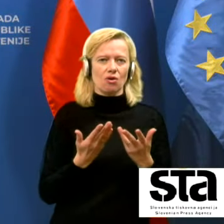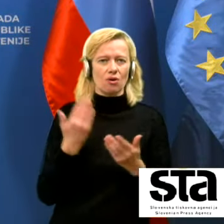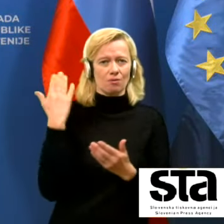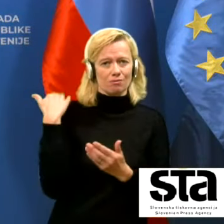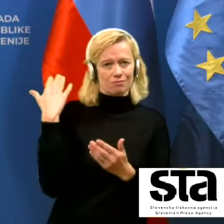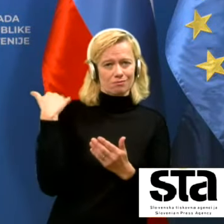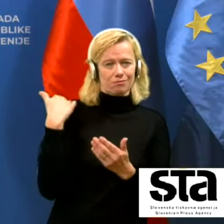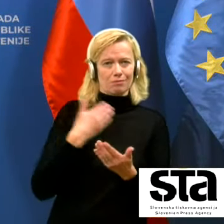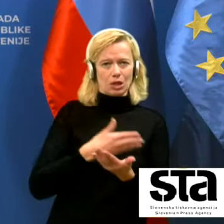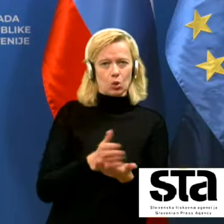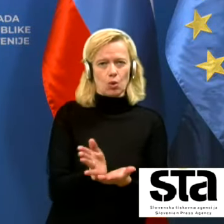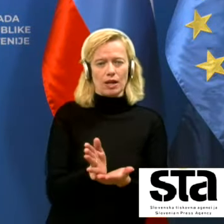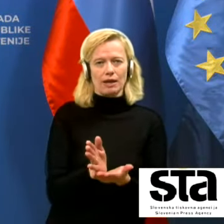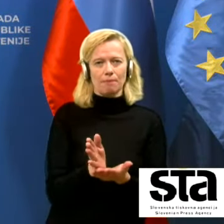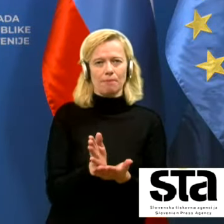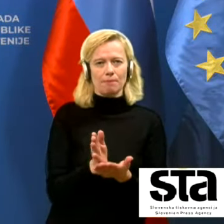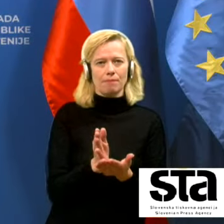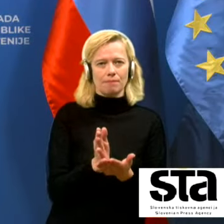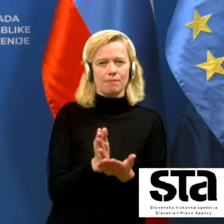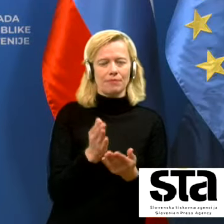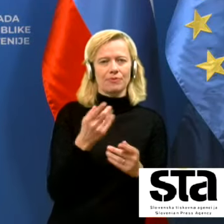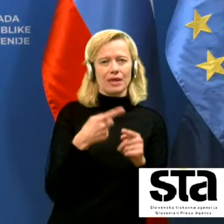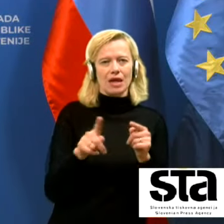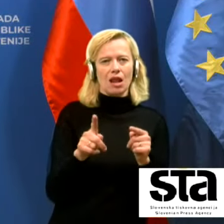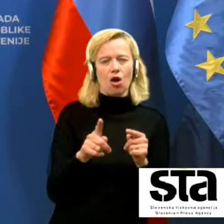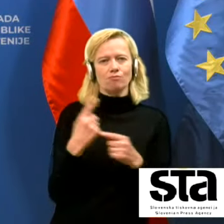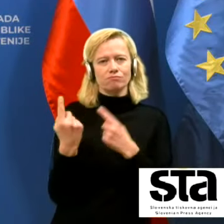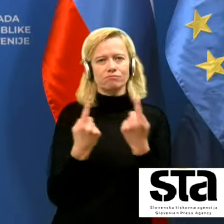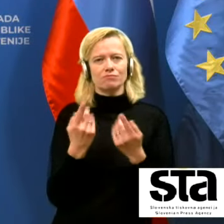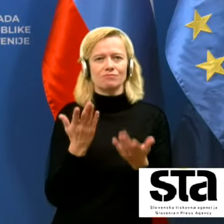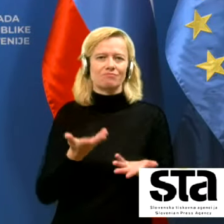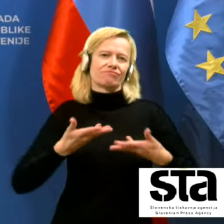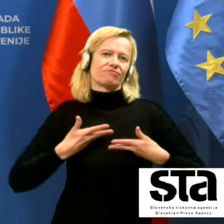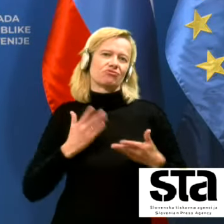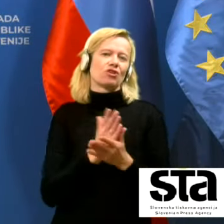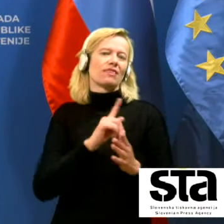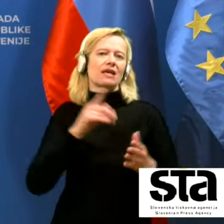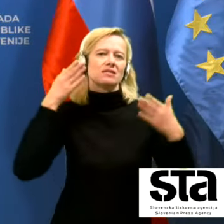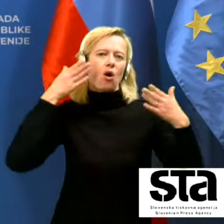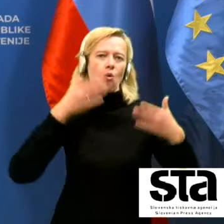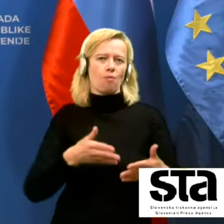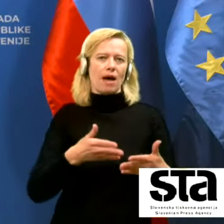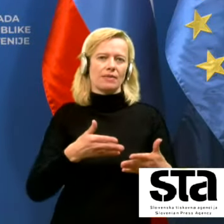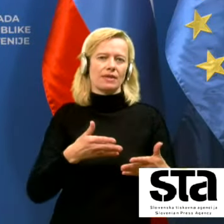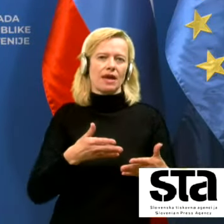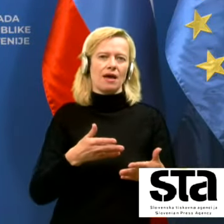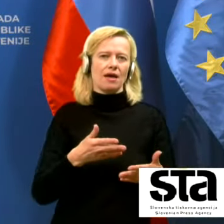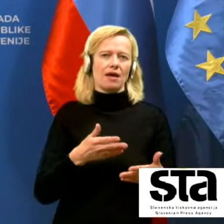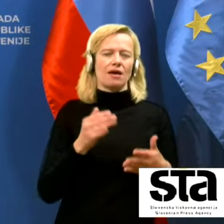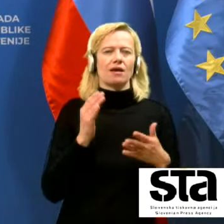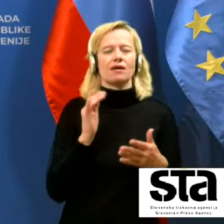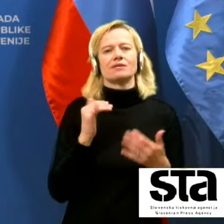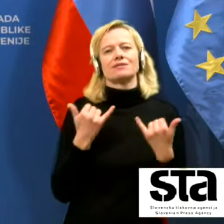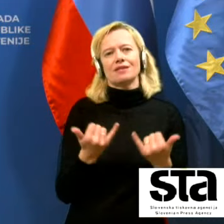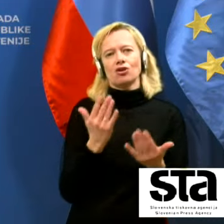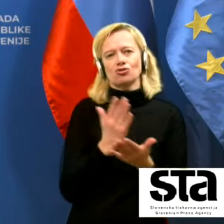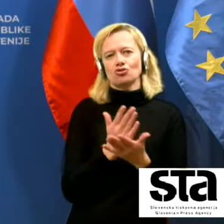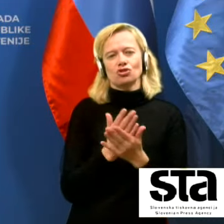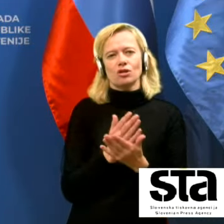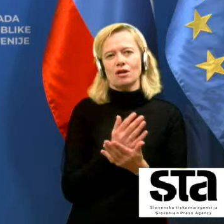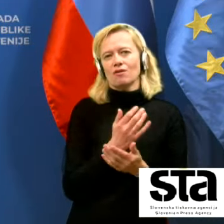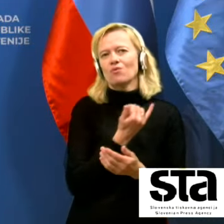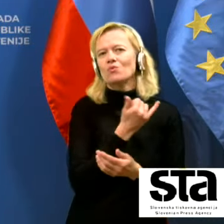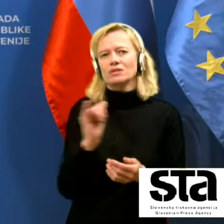teh okoliščinah deležni nezaupanja do te mere, da je praktično že vsak, ki javni